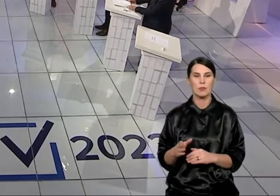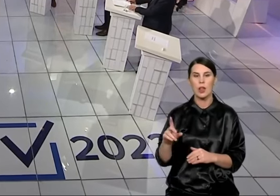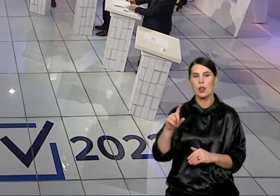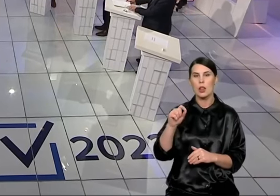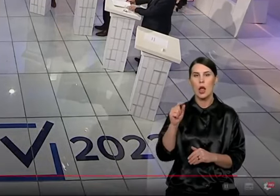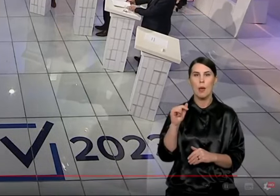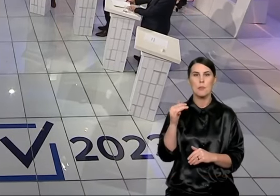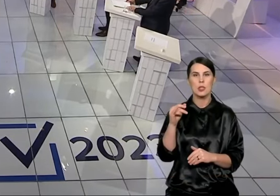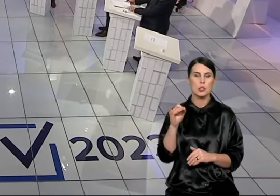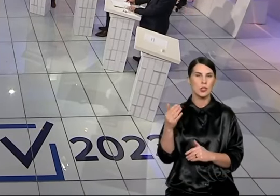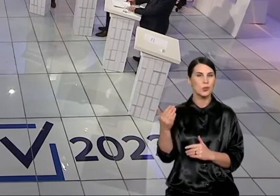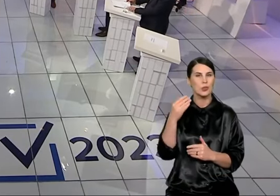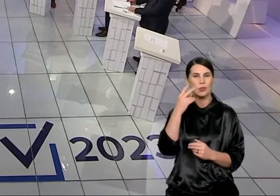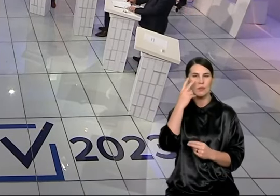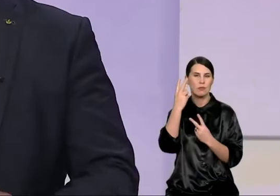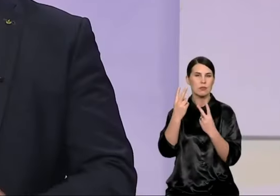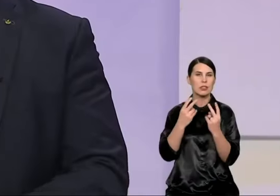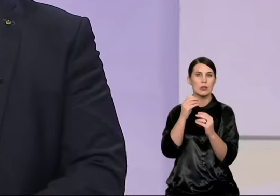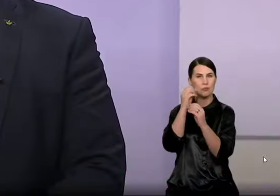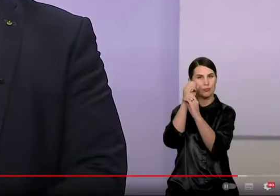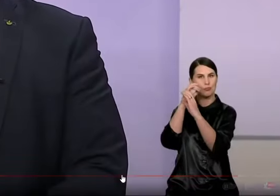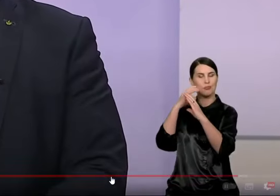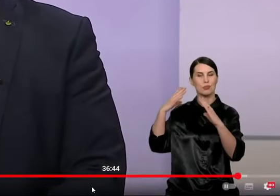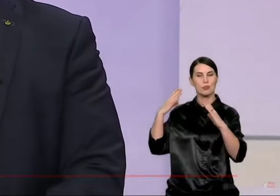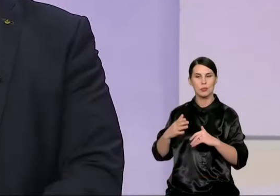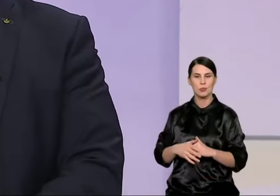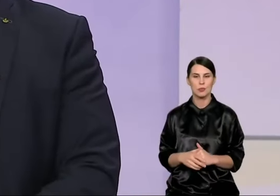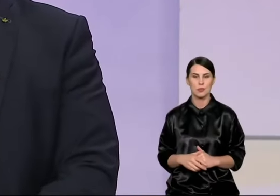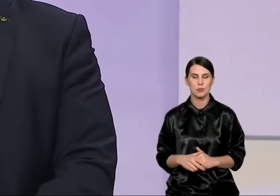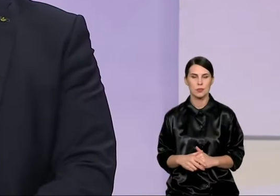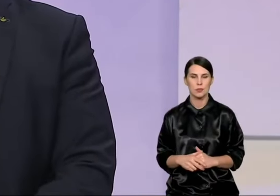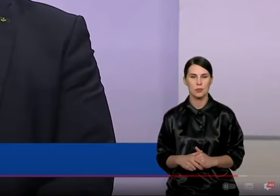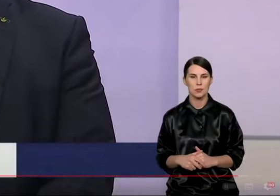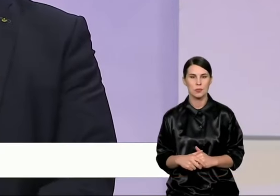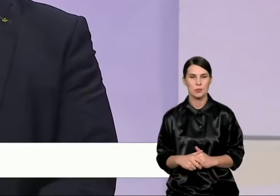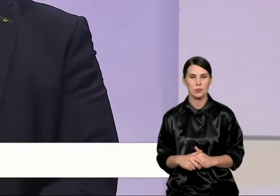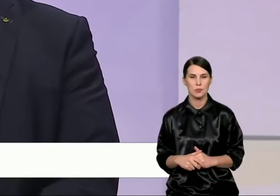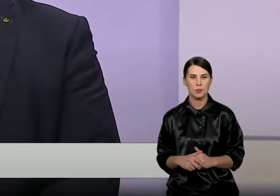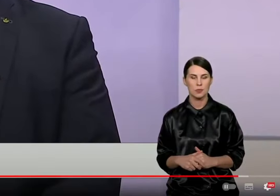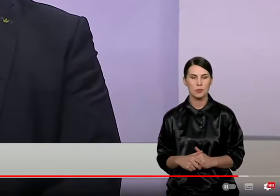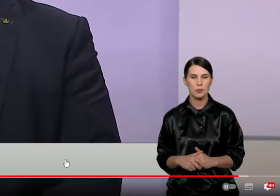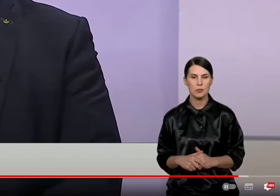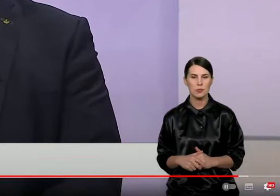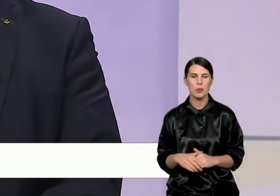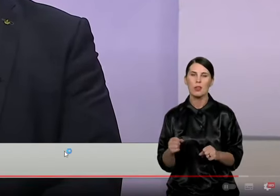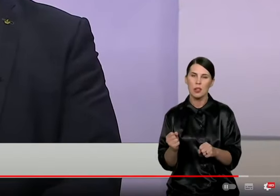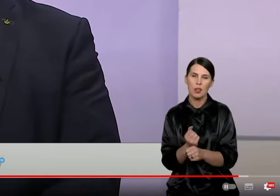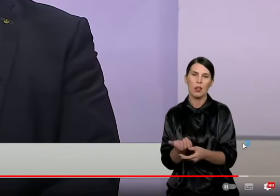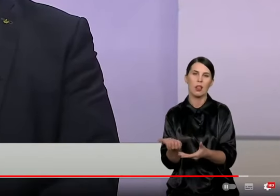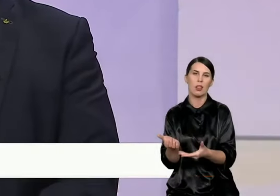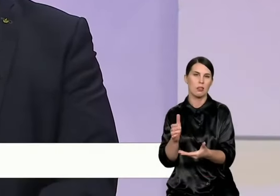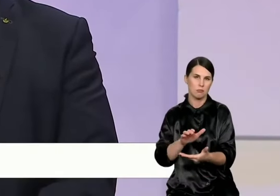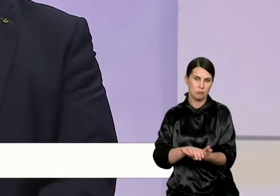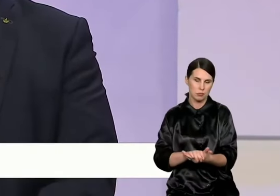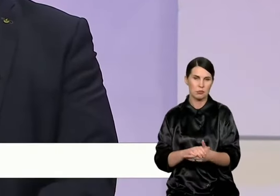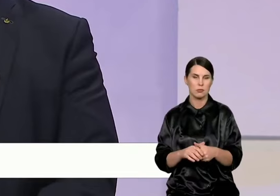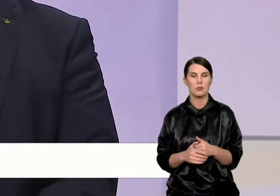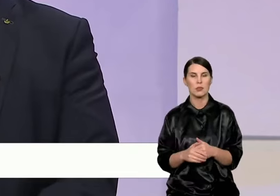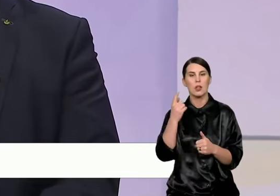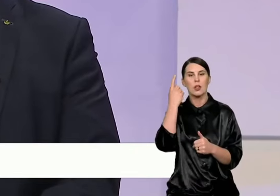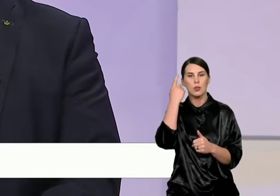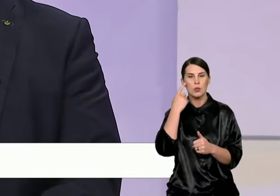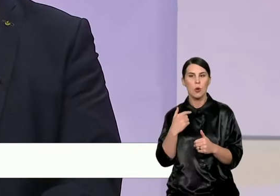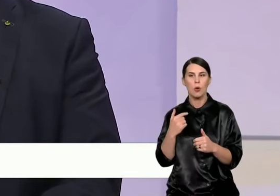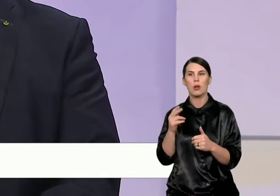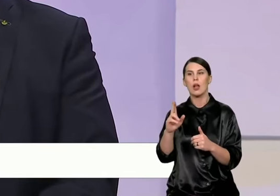aš noriu tiesiog pasakyti, kad reikia pradėti nuo to, kad miesto dreka yra įvykęs faktas ir su to reikia taikytis. Mes norime, pakraščiai keltus atgal